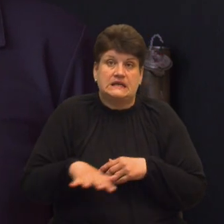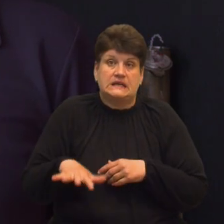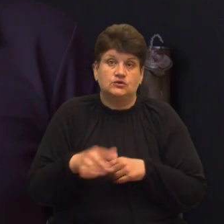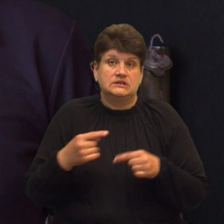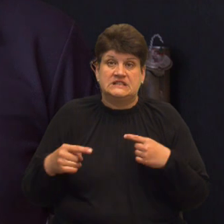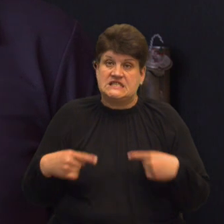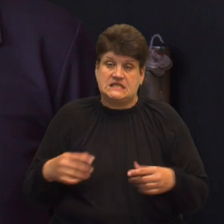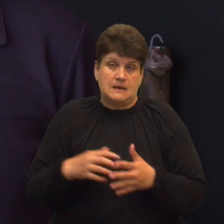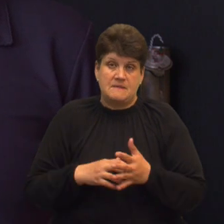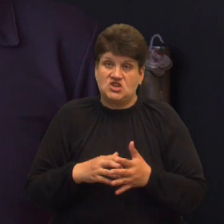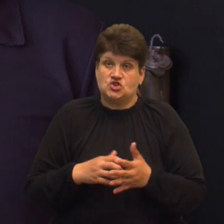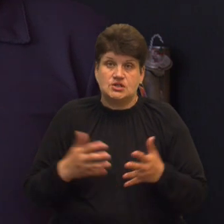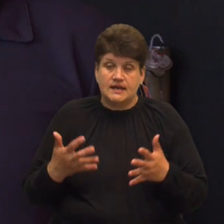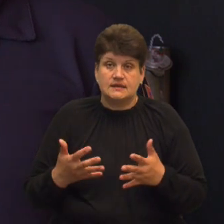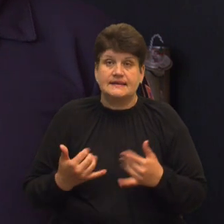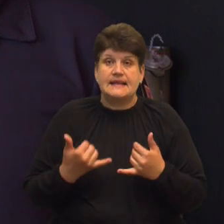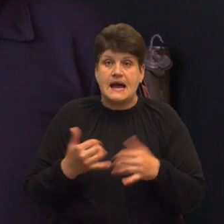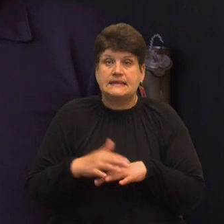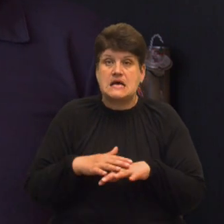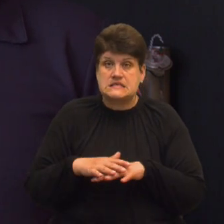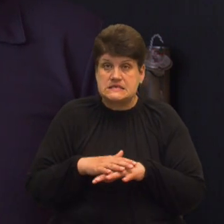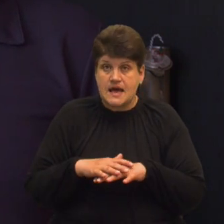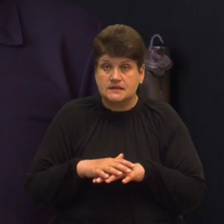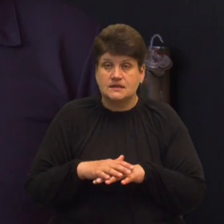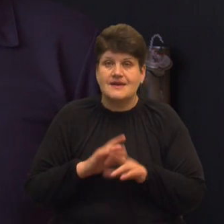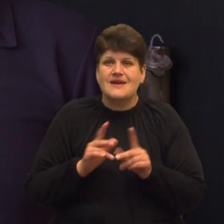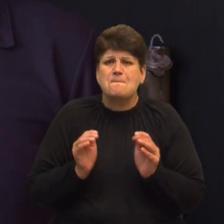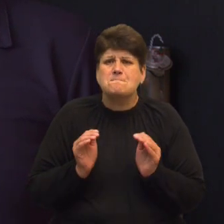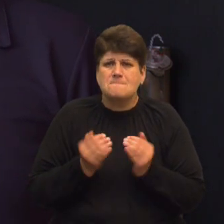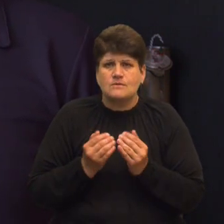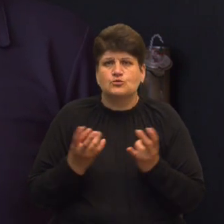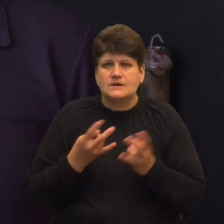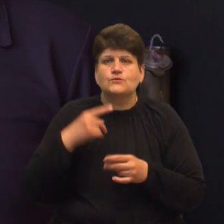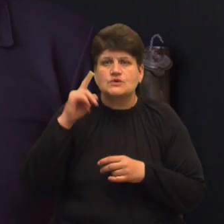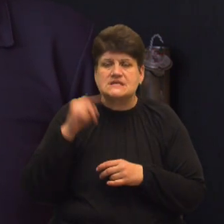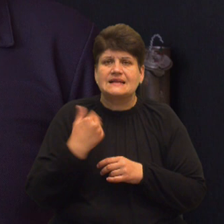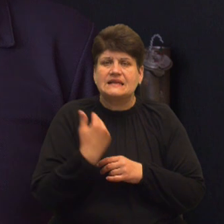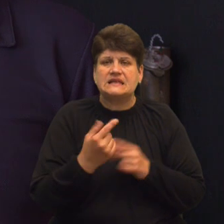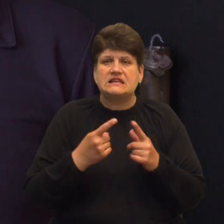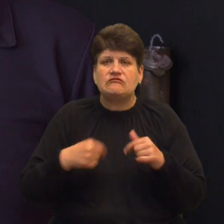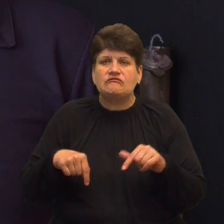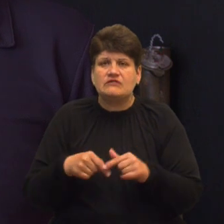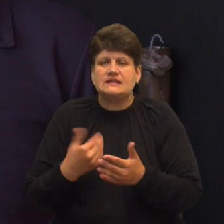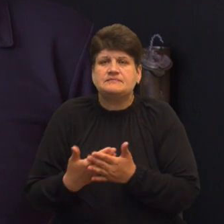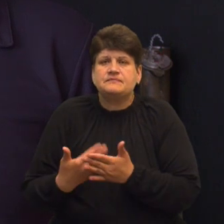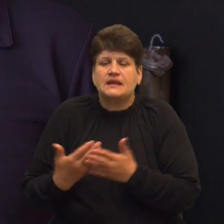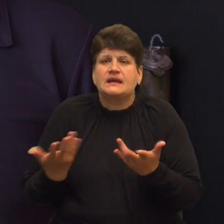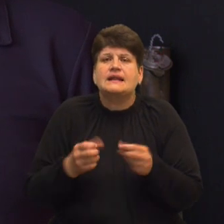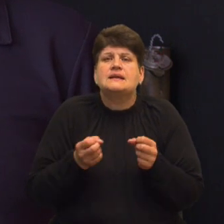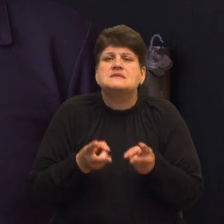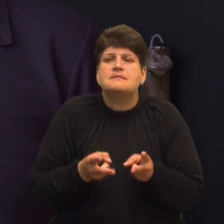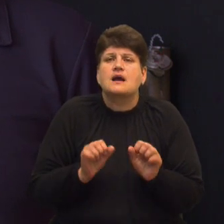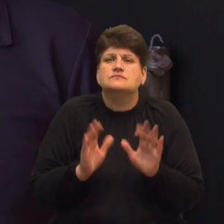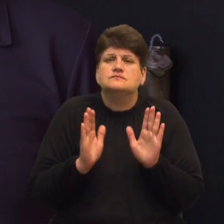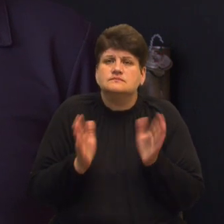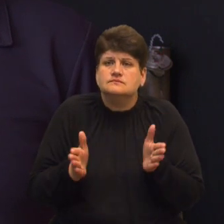причин. І безпосередньо для населення, як мінімум, потрібно знати їхні види, типи, яку небезпеку вони несуть,